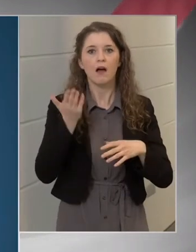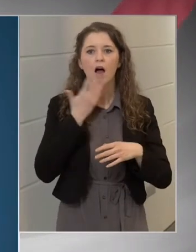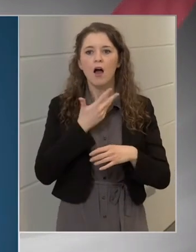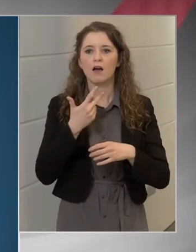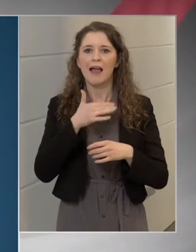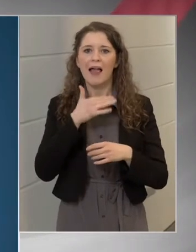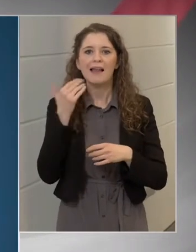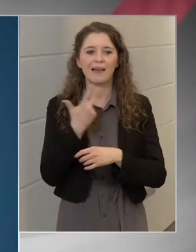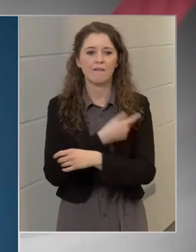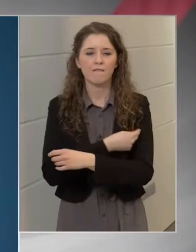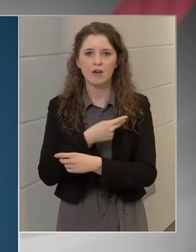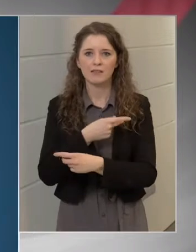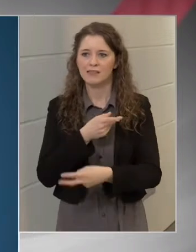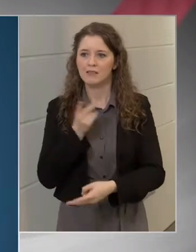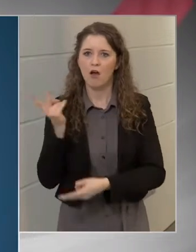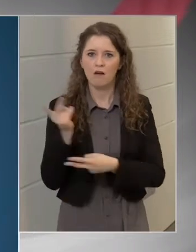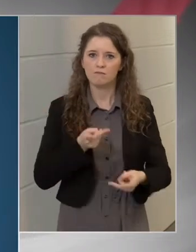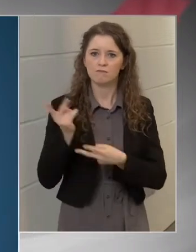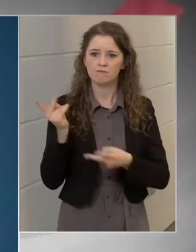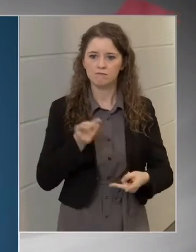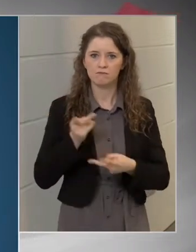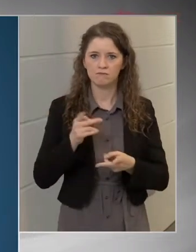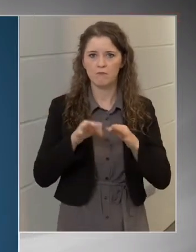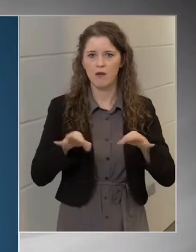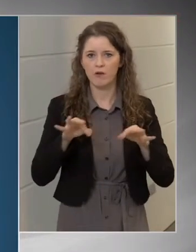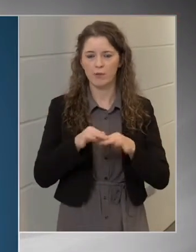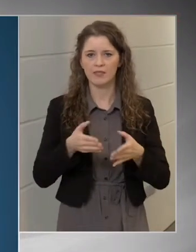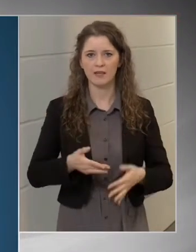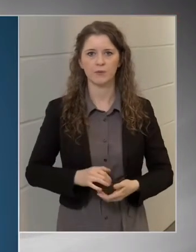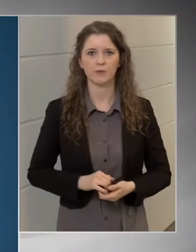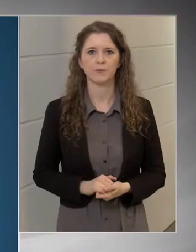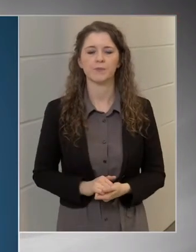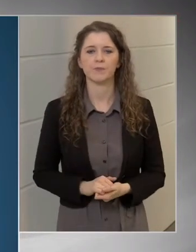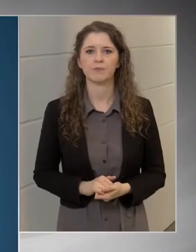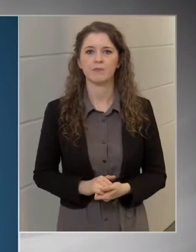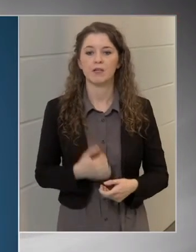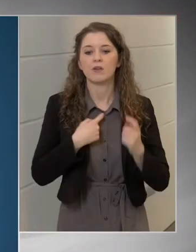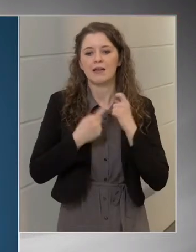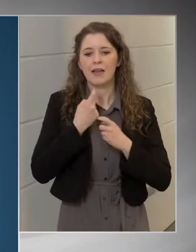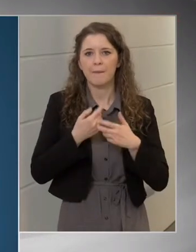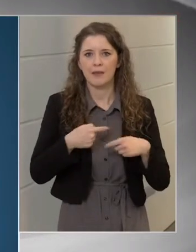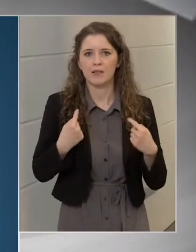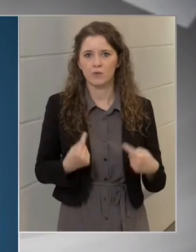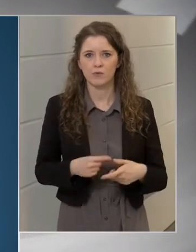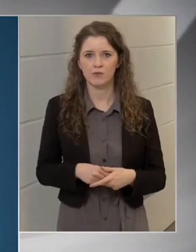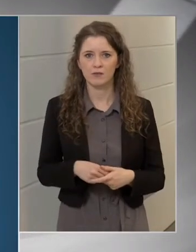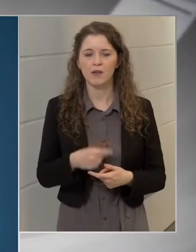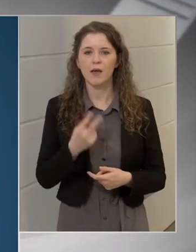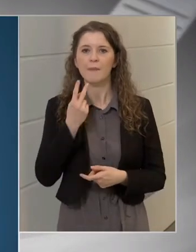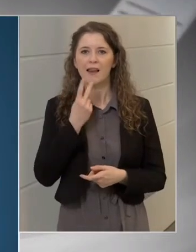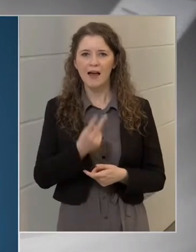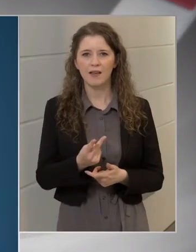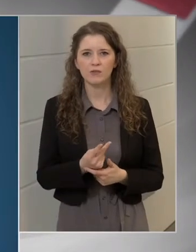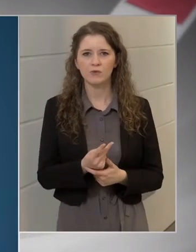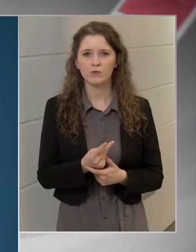vakcina lesz az országban, reménykedünk, hiszen látjuk a